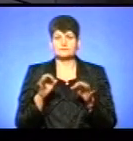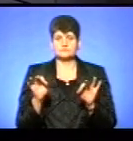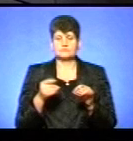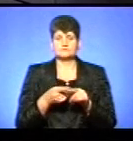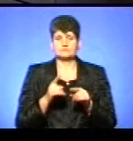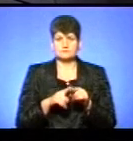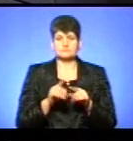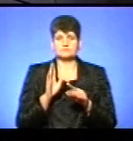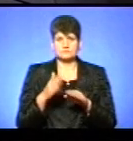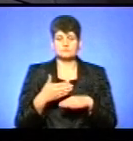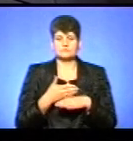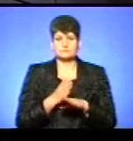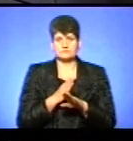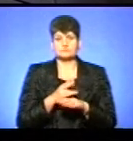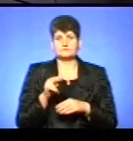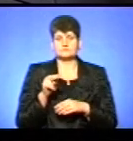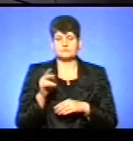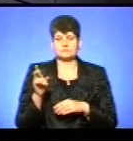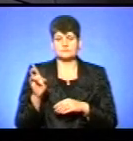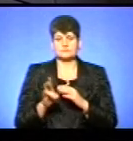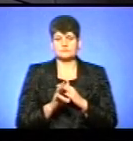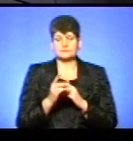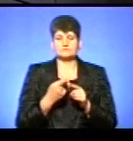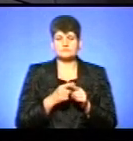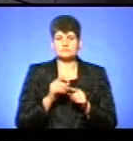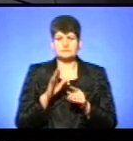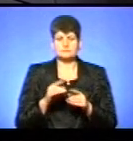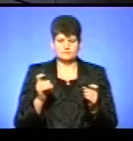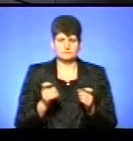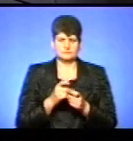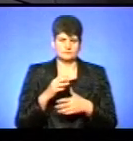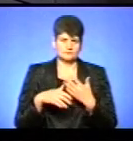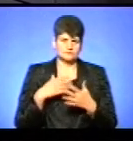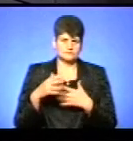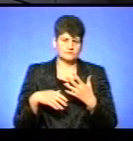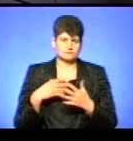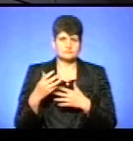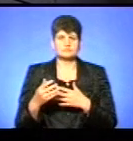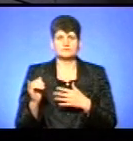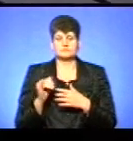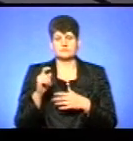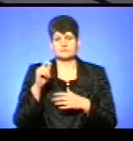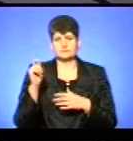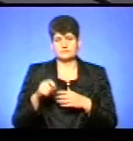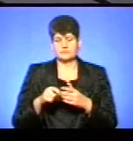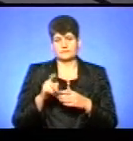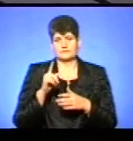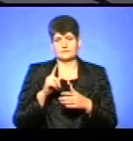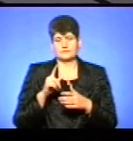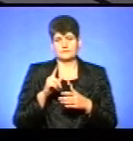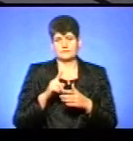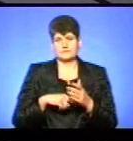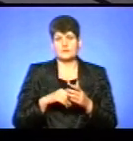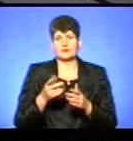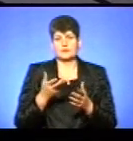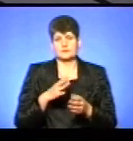буде розкол в православі, що це будуть конфлікти, і знову ж релігійна війна, яка була колись в 90